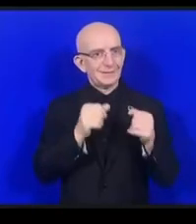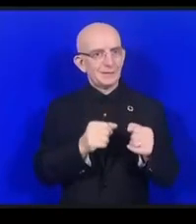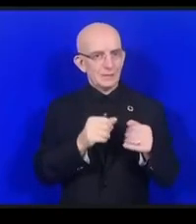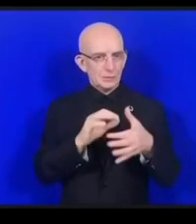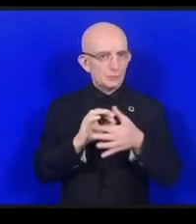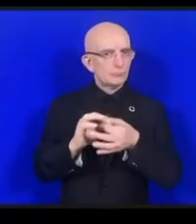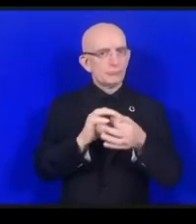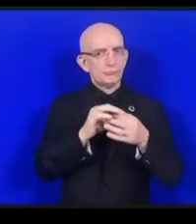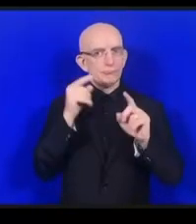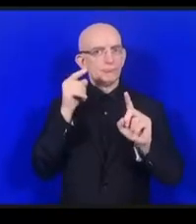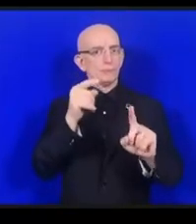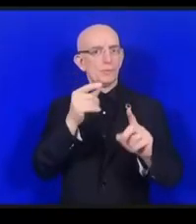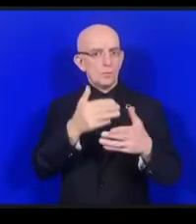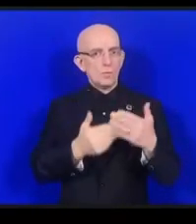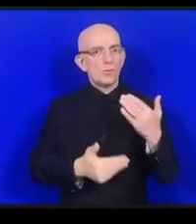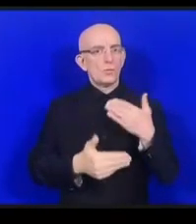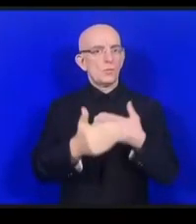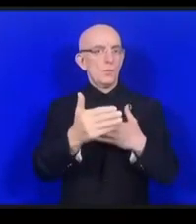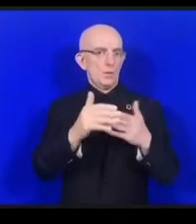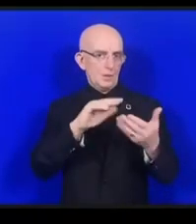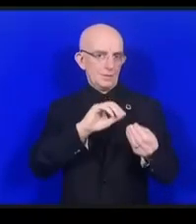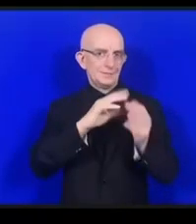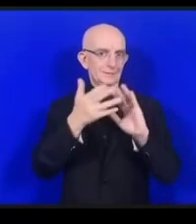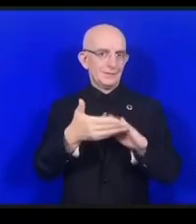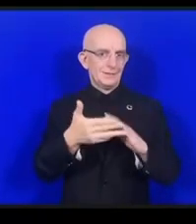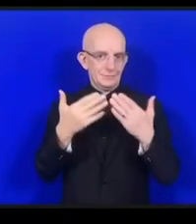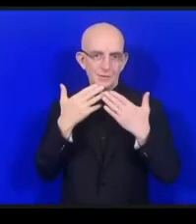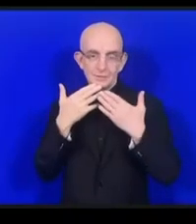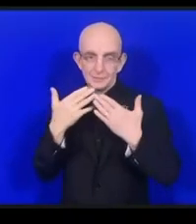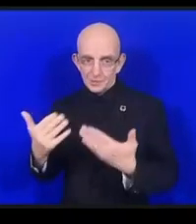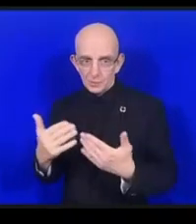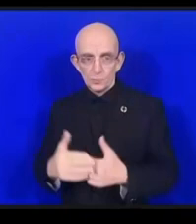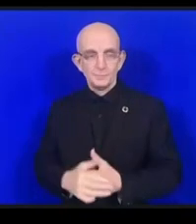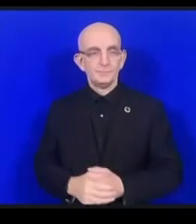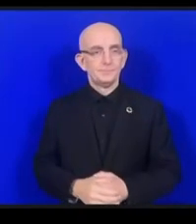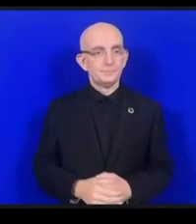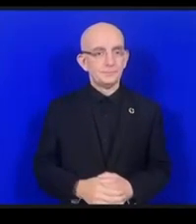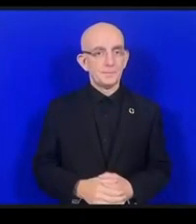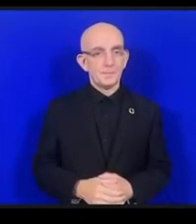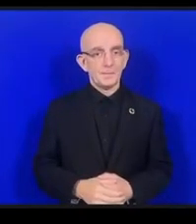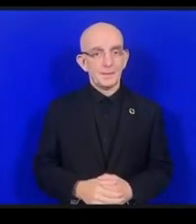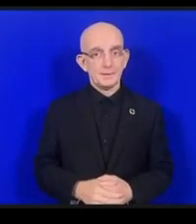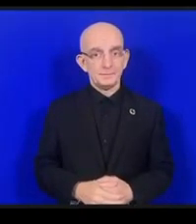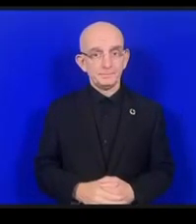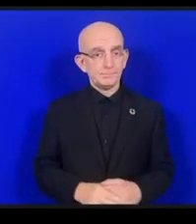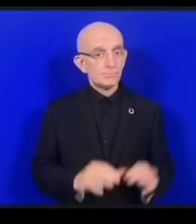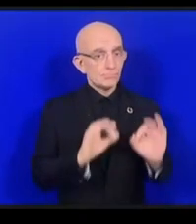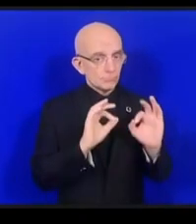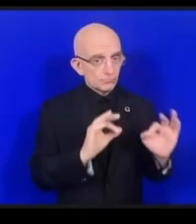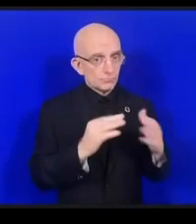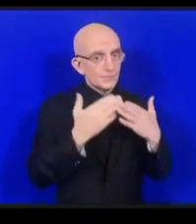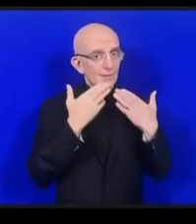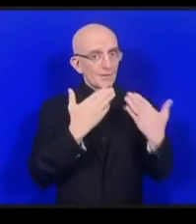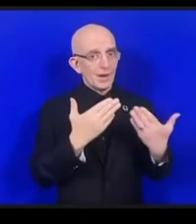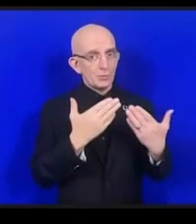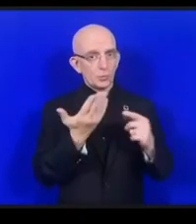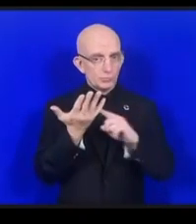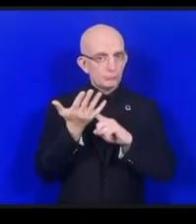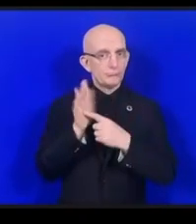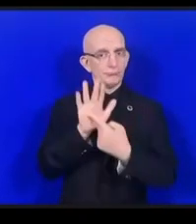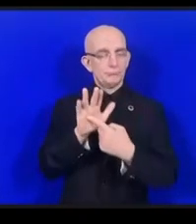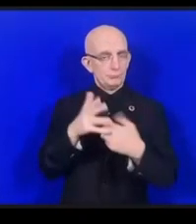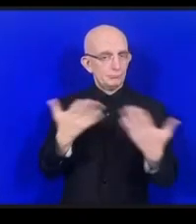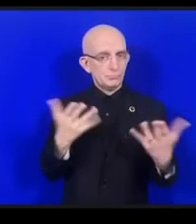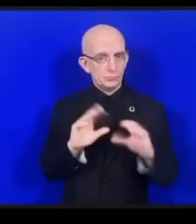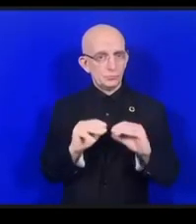目標達成のための支援が必要ですありがとうございました若い人の声をこのセッションで代弁してくださってありがとうございます